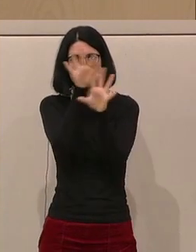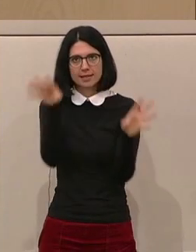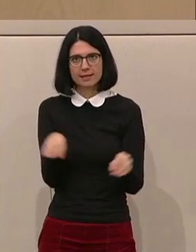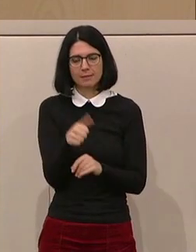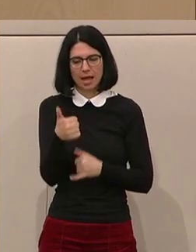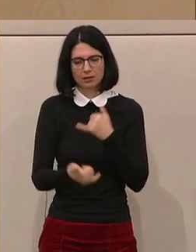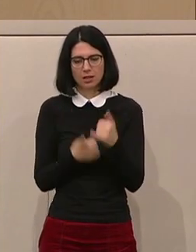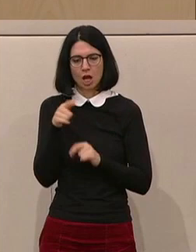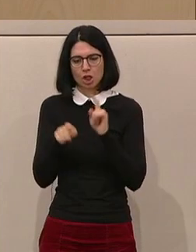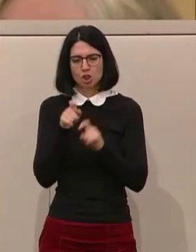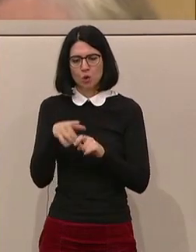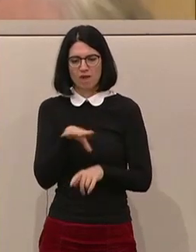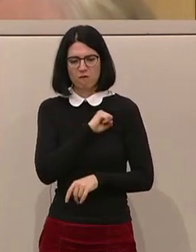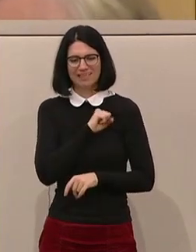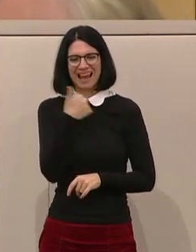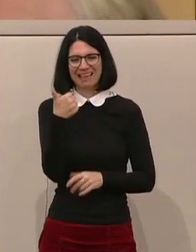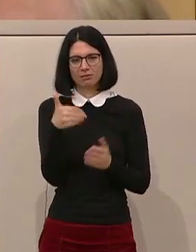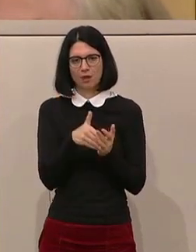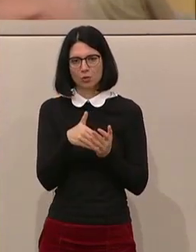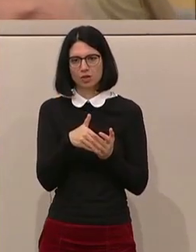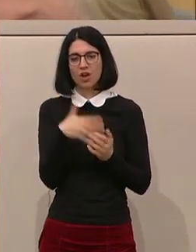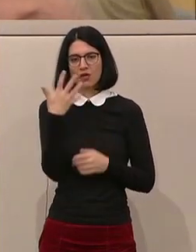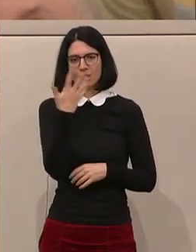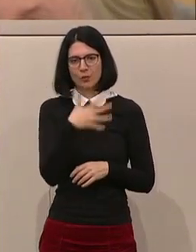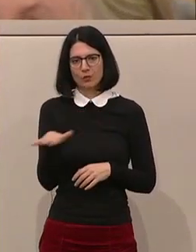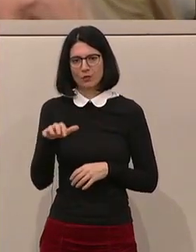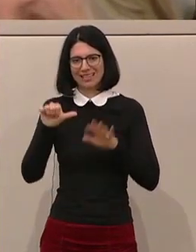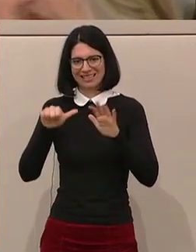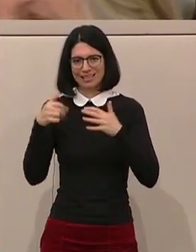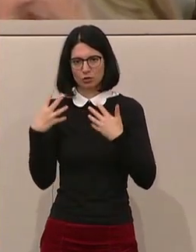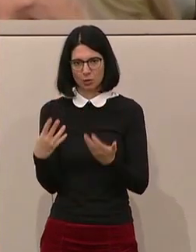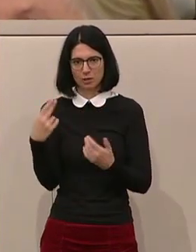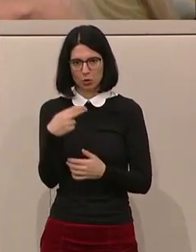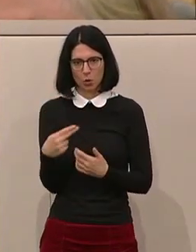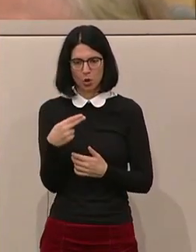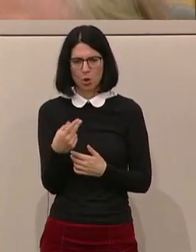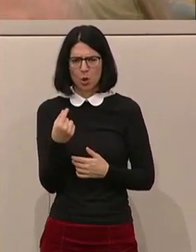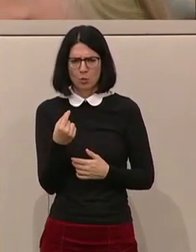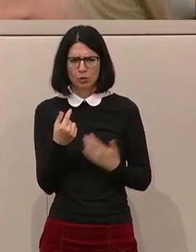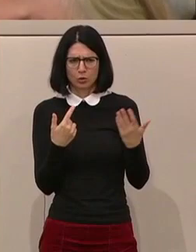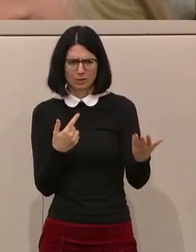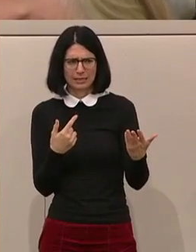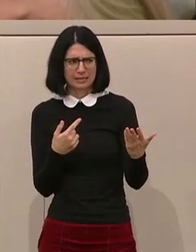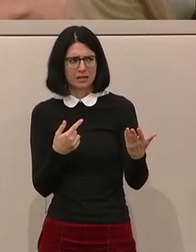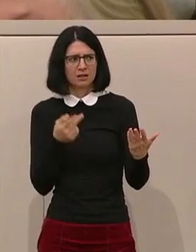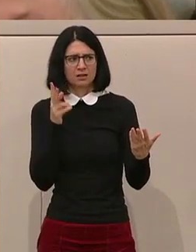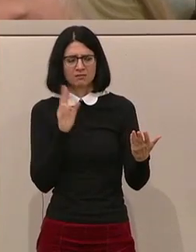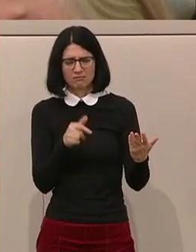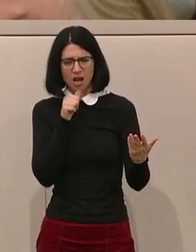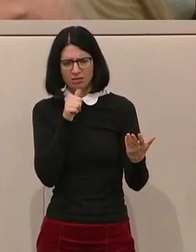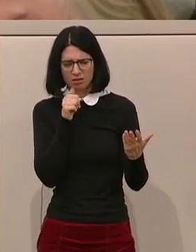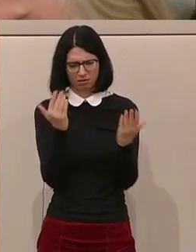jährlichen Steuervorteil von 1.596 Euro. Und ich glaube, das ist nicht mit dem